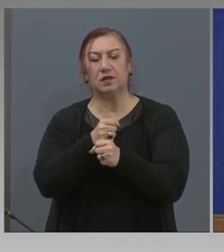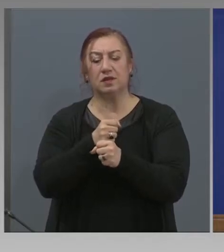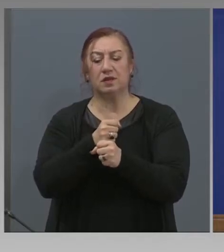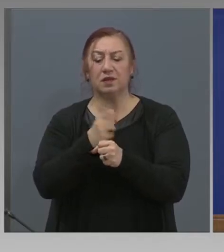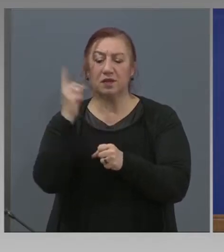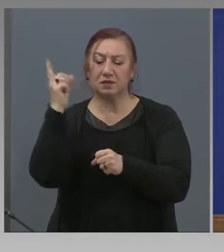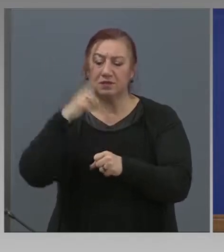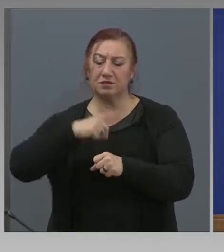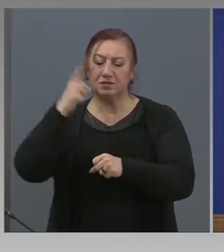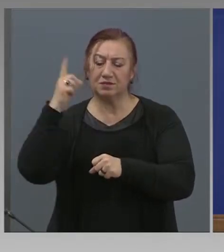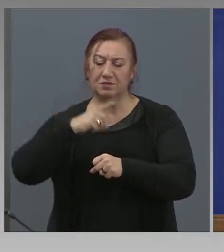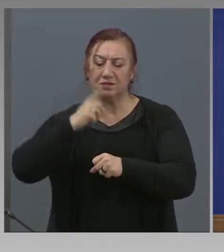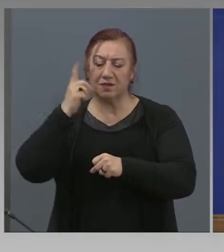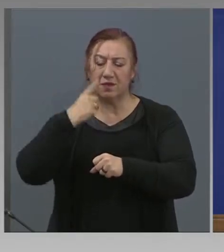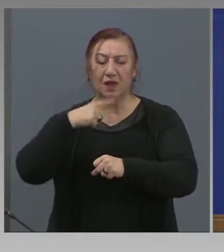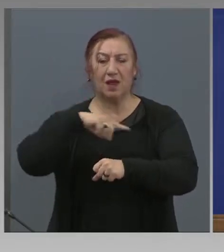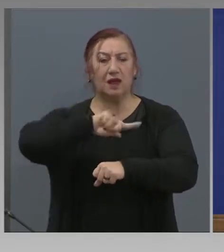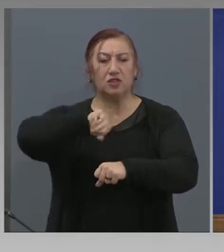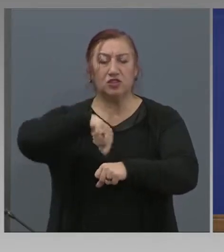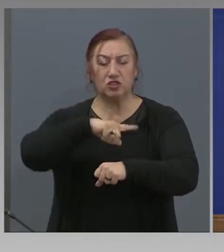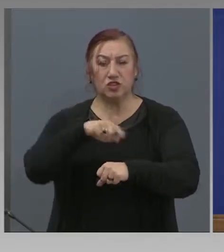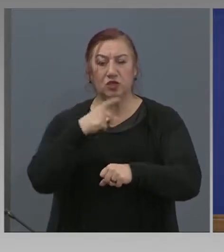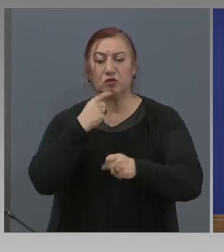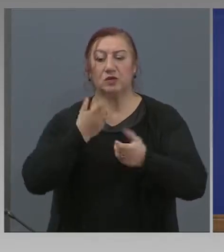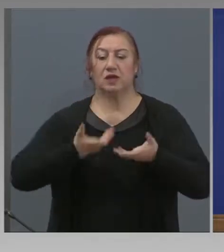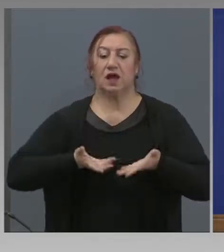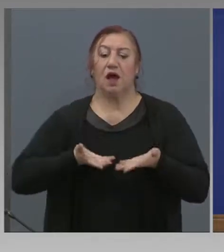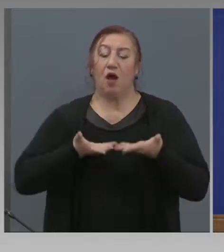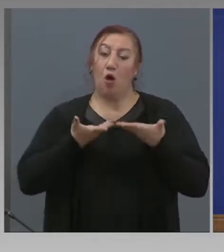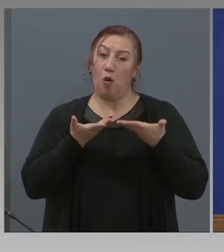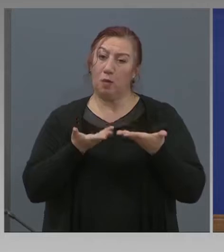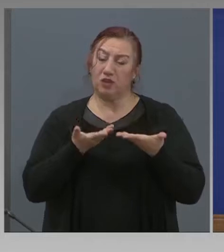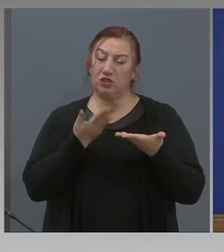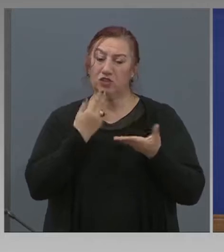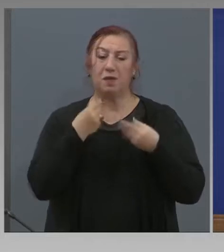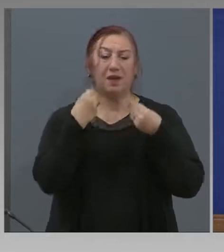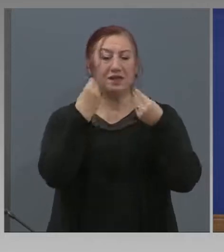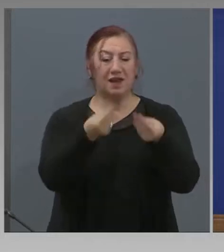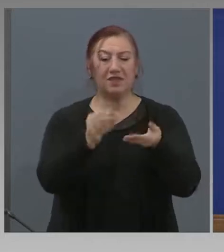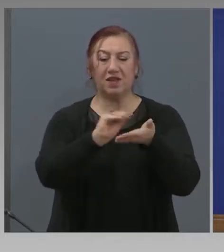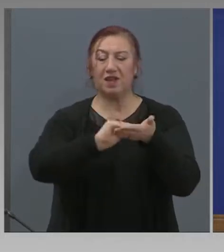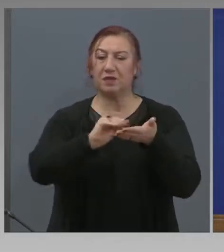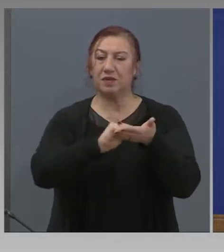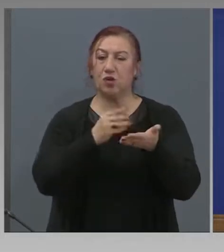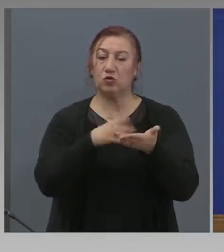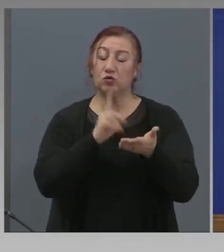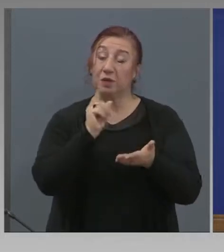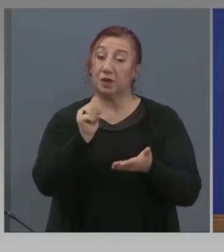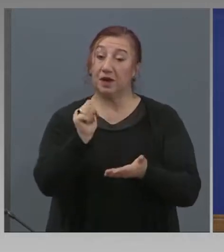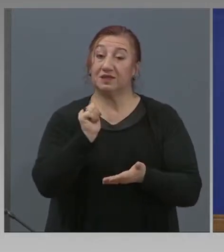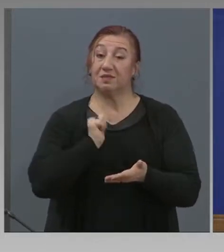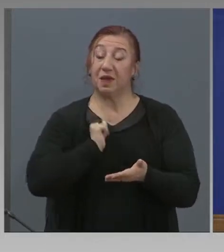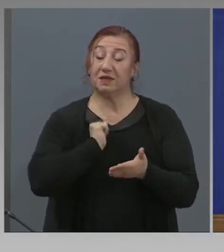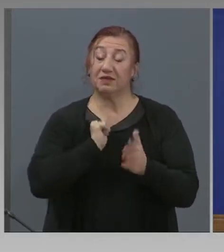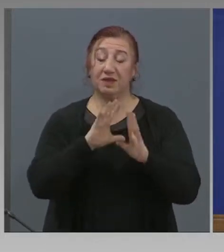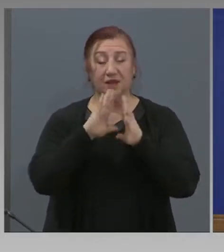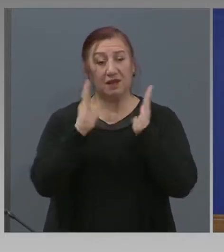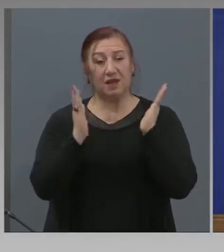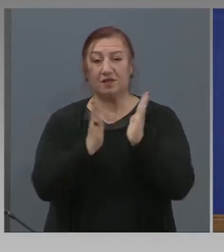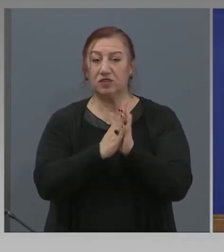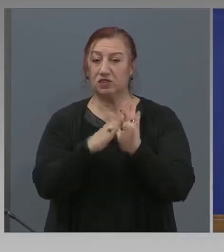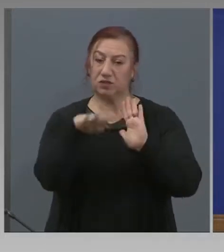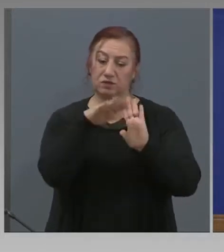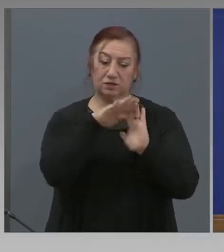ежечасно за това да и обречиме издаването на административни услуги, приспазване на всичките